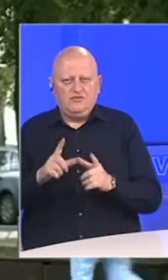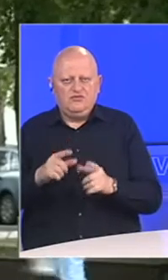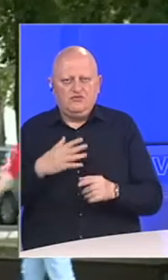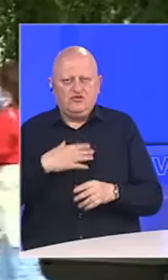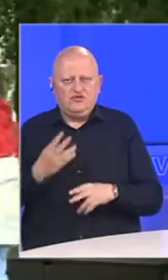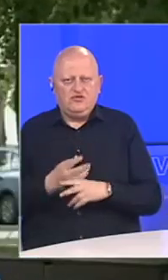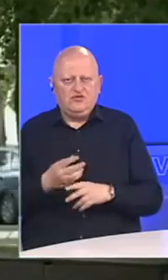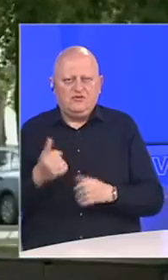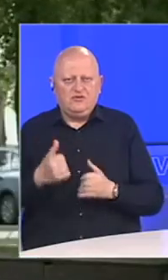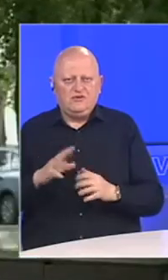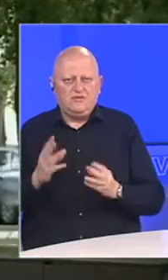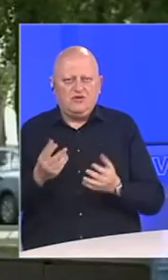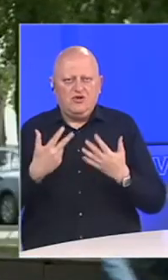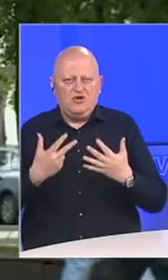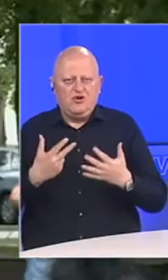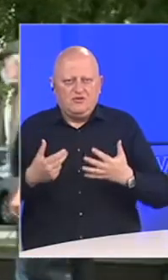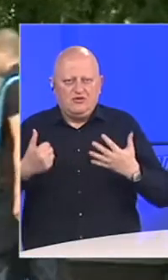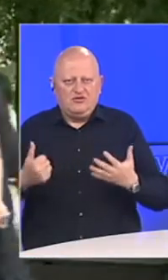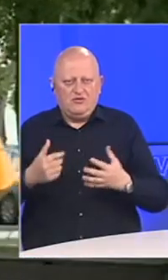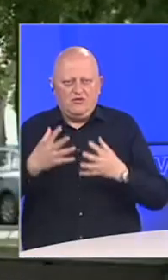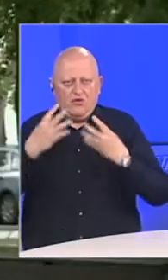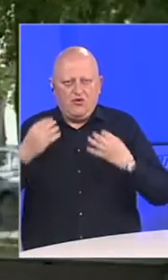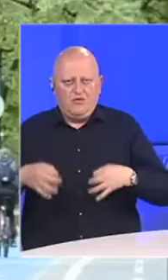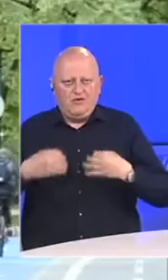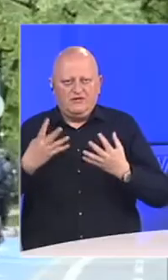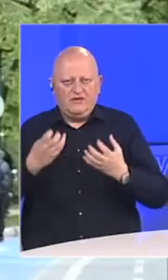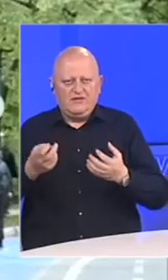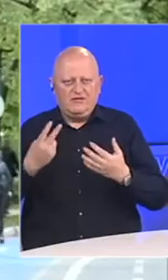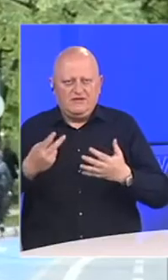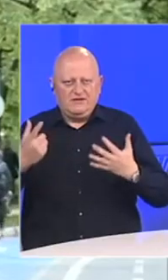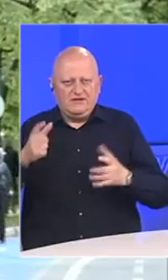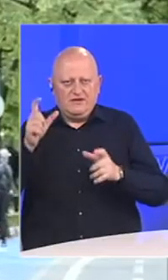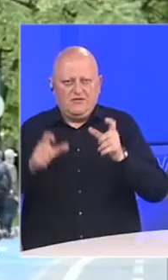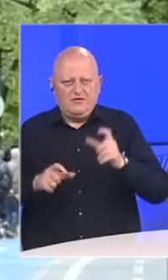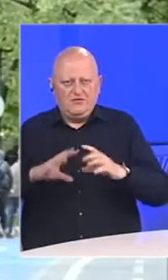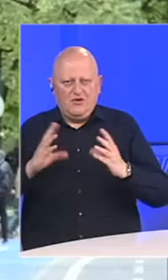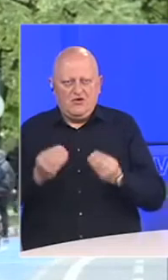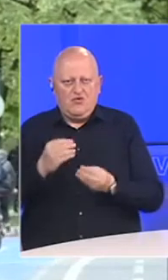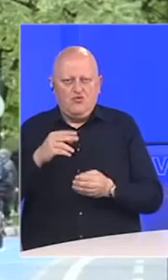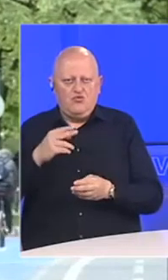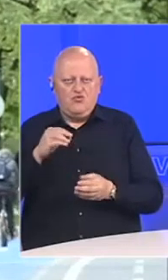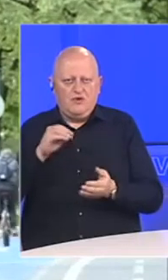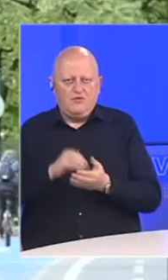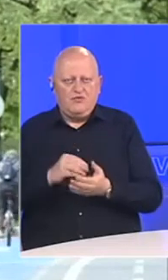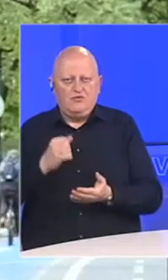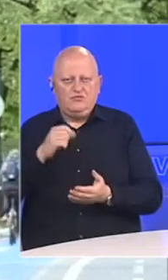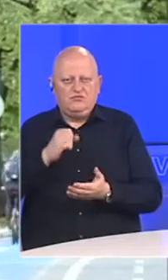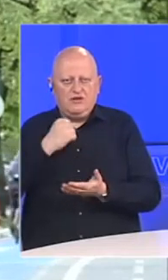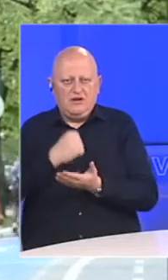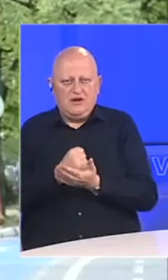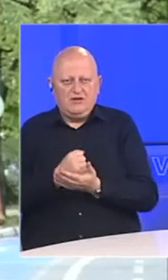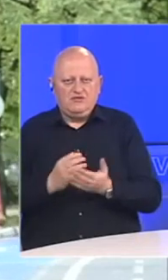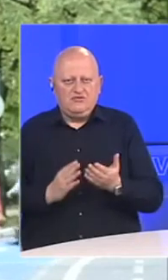-19 u našoj zemlji je 86. Oporavilo se 927 osoba, a ukupan broj